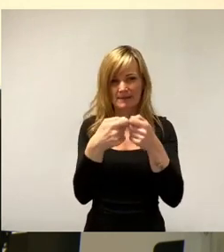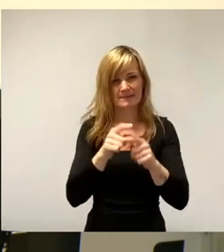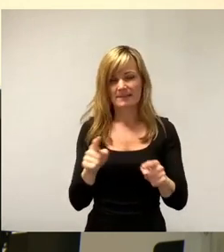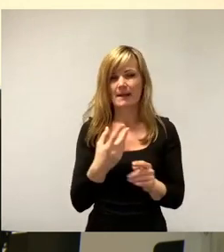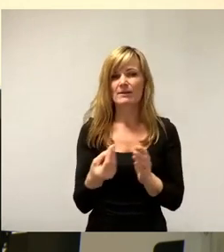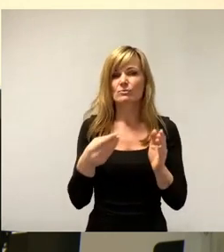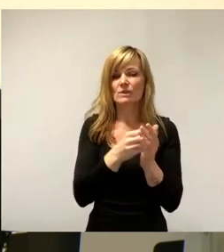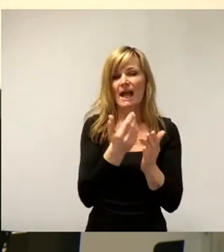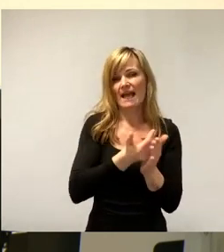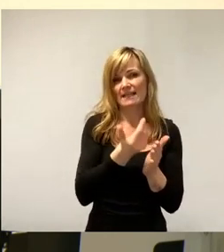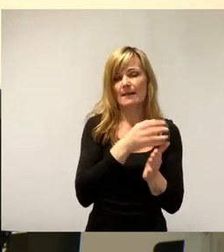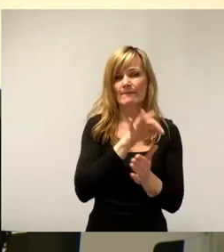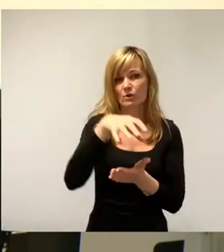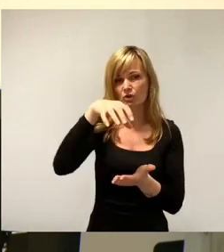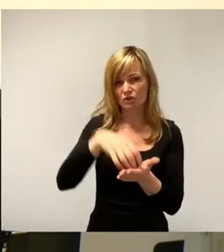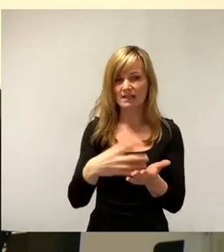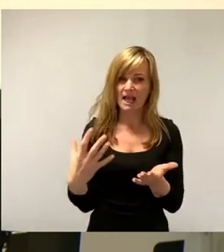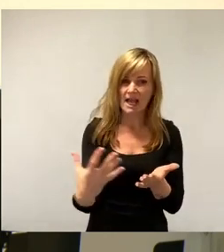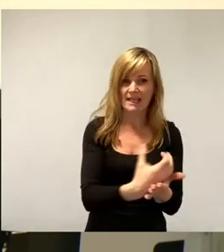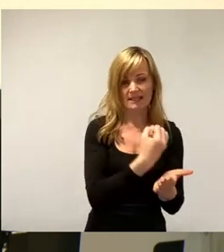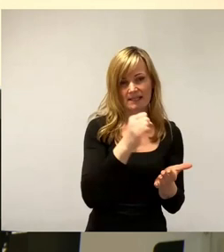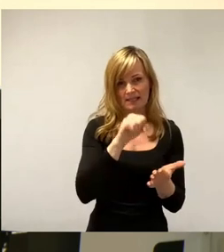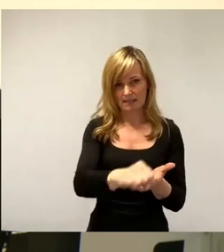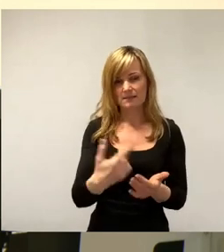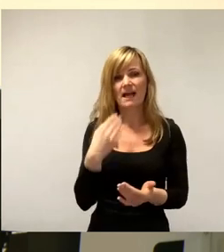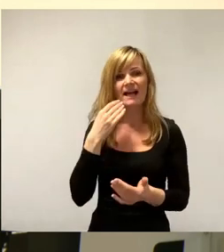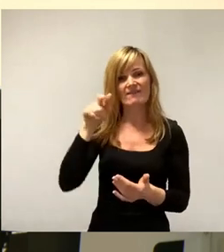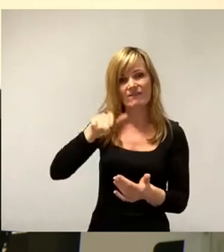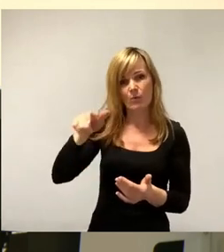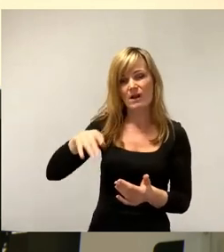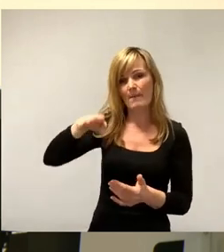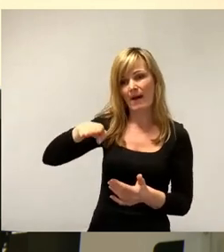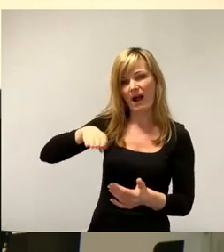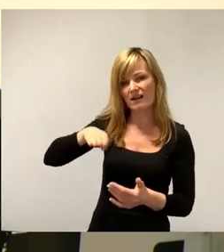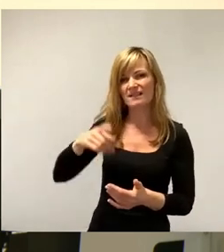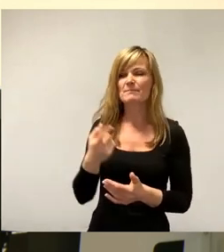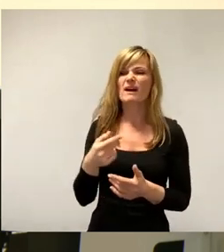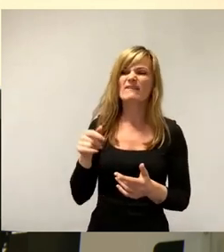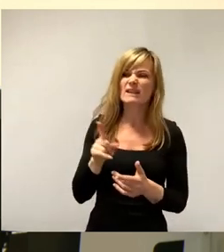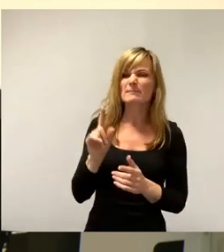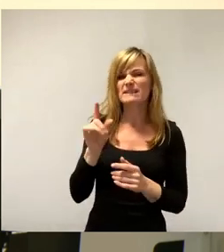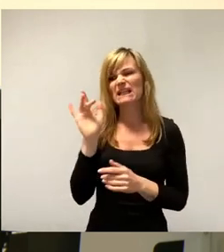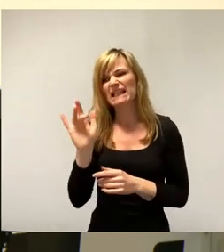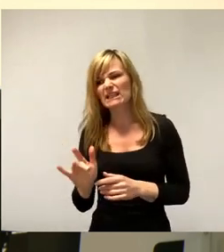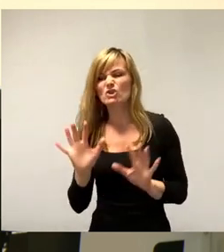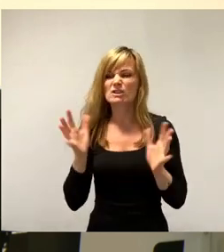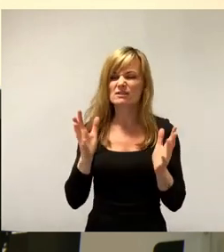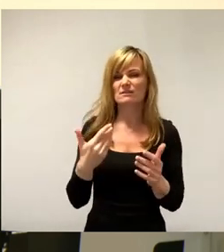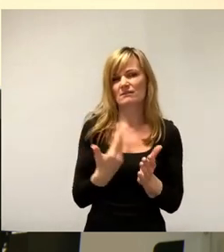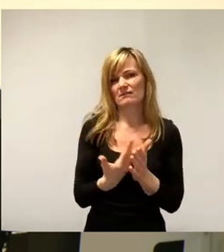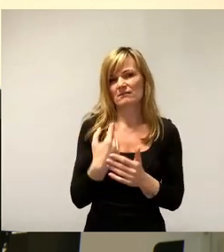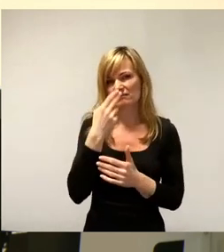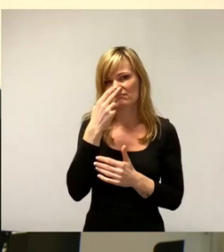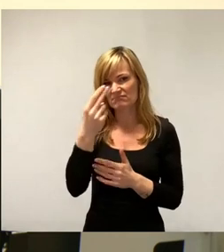vielleicht für die Stadt generieren kann. man muss sagen, das Anwohnerparken wird immer auch hier so ins schlechte Licht gerückt. Wenn ich zum Beispiel an die Umgebung vom